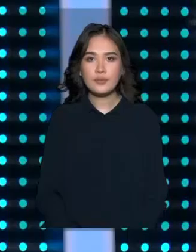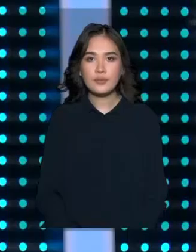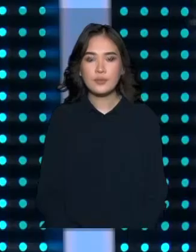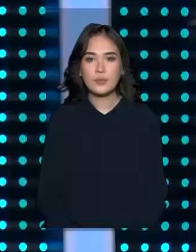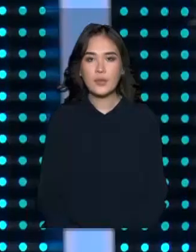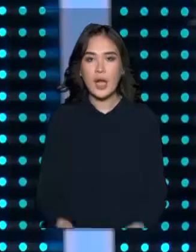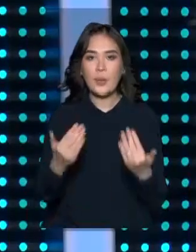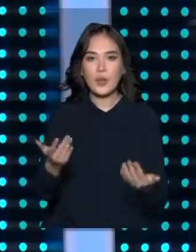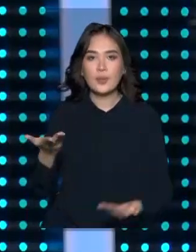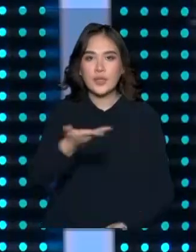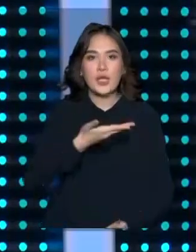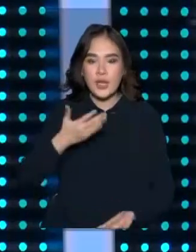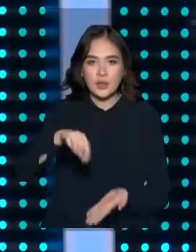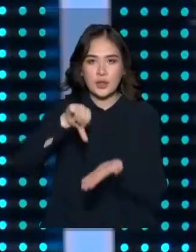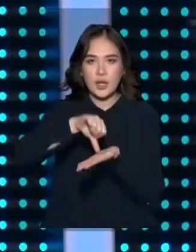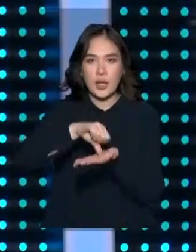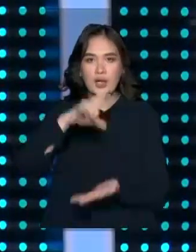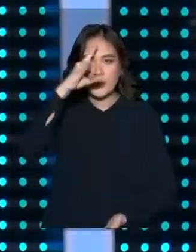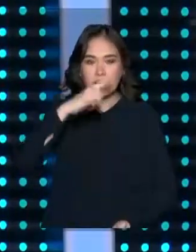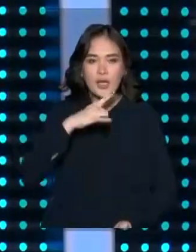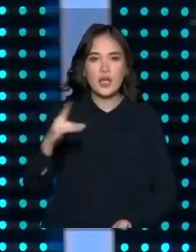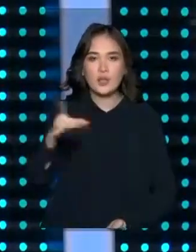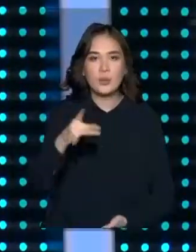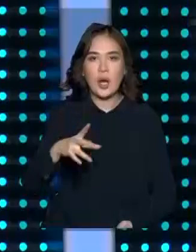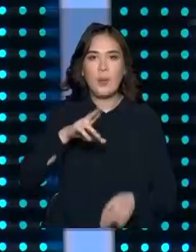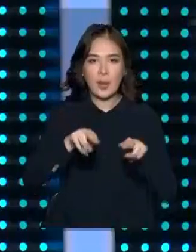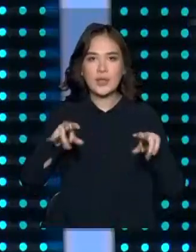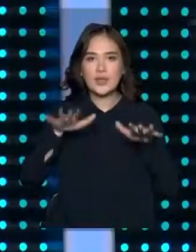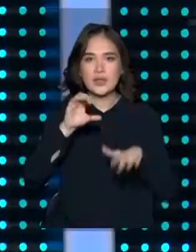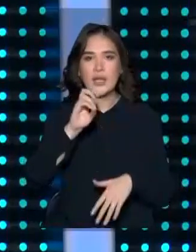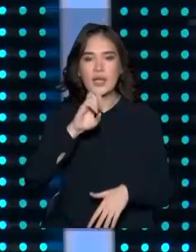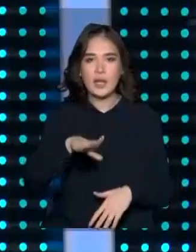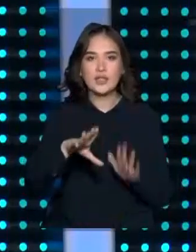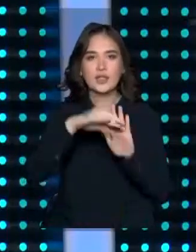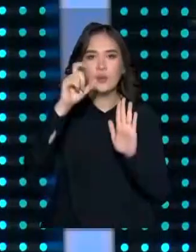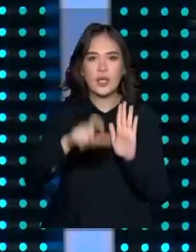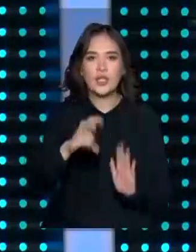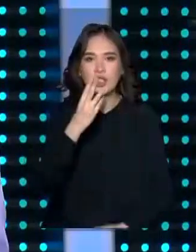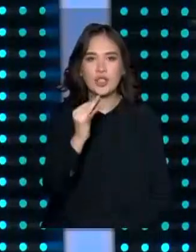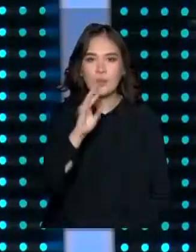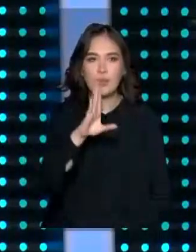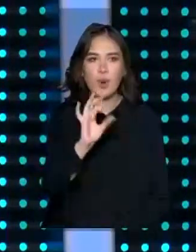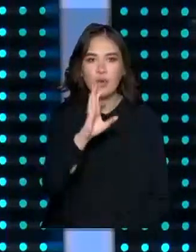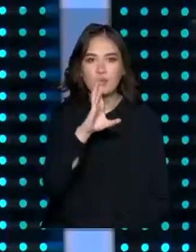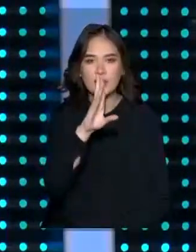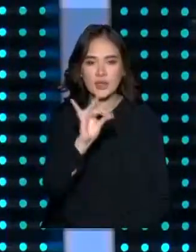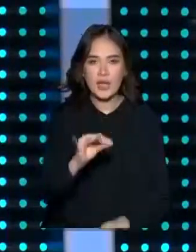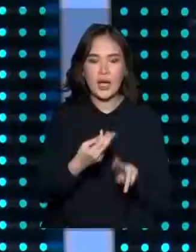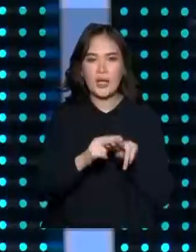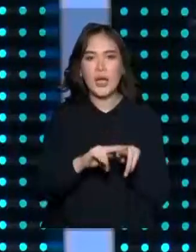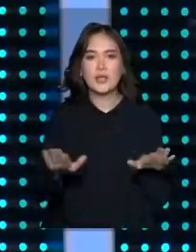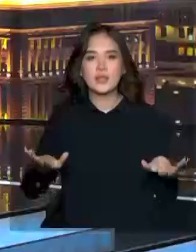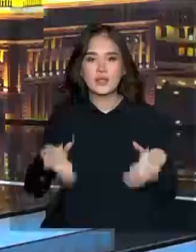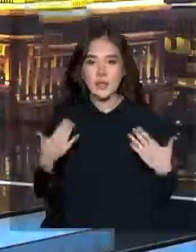Бүгін бізде студияда қонақта Қазақстан Республикасы парламент сенатының депутаты Геннадий Шипавски. Геннадий